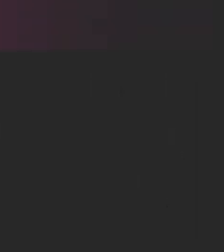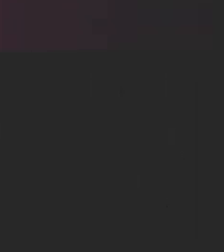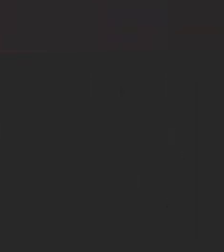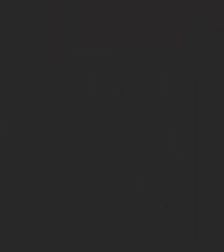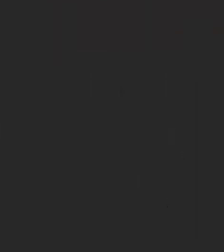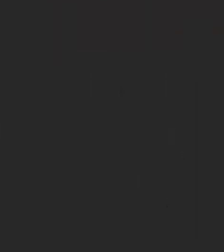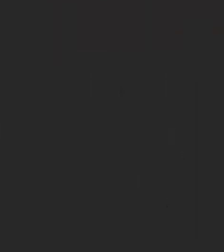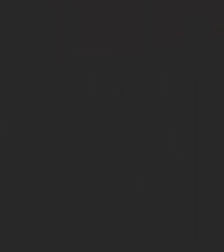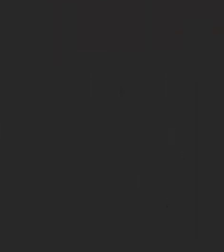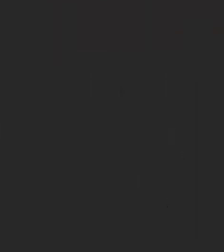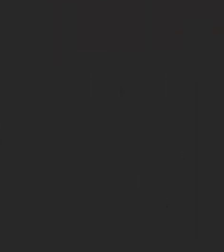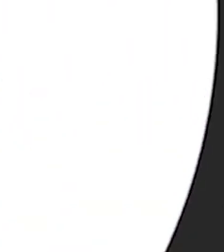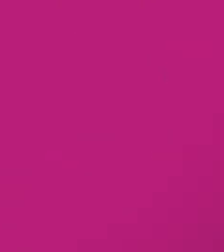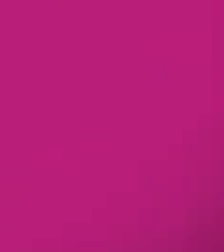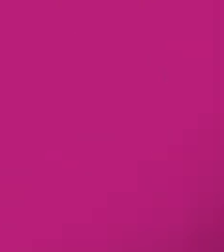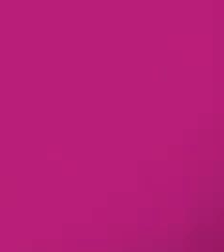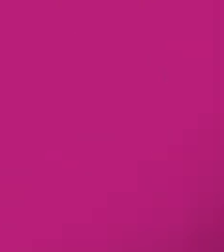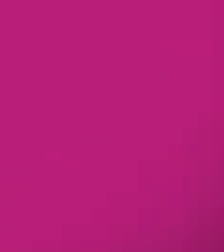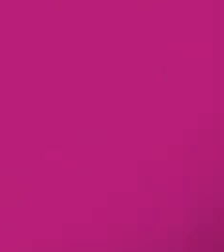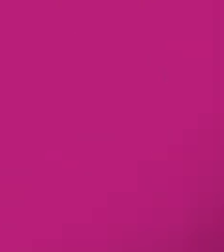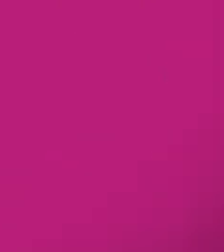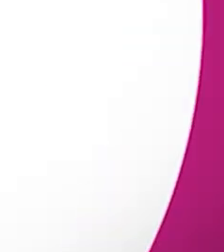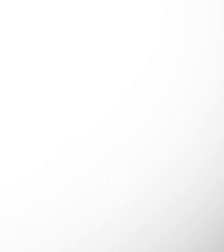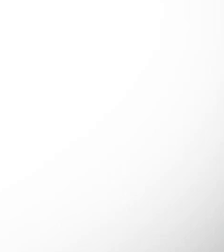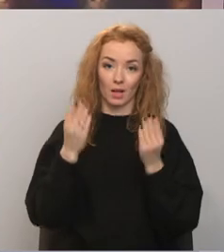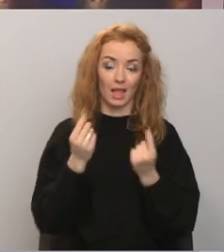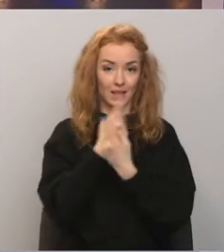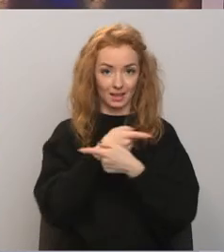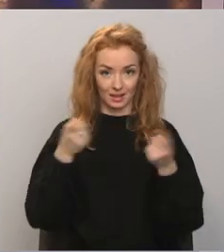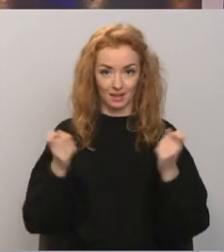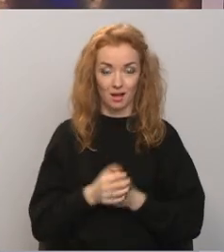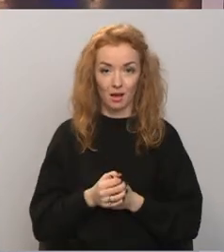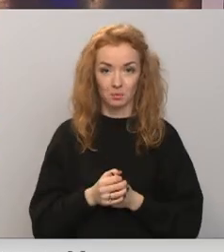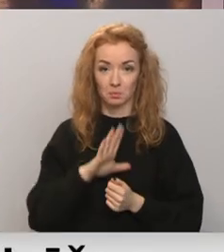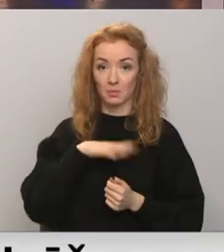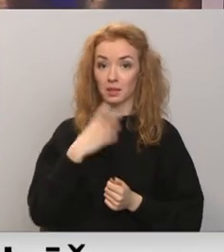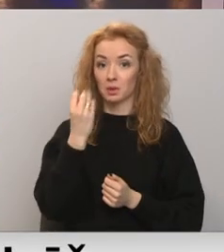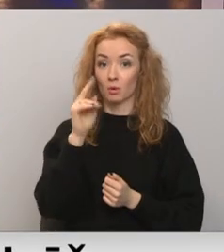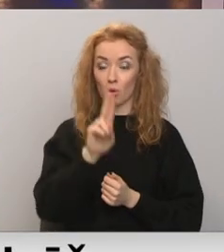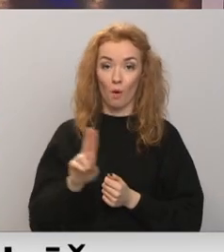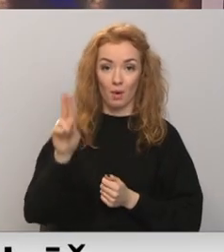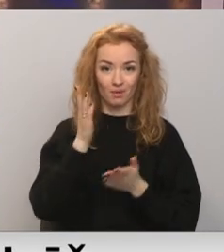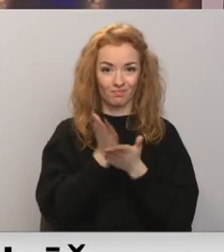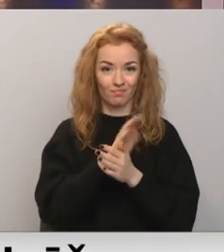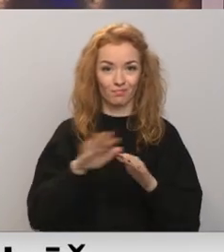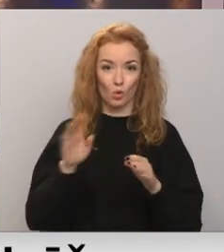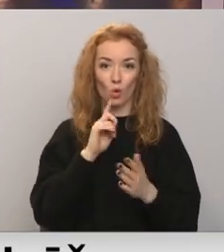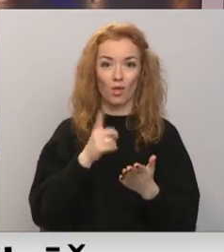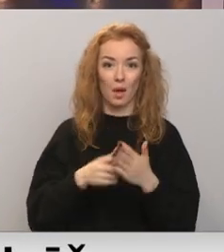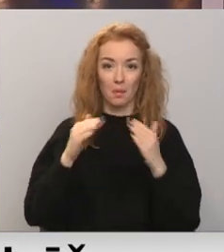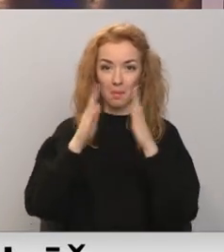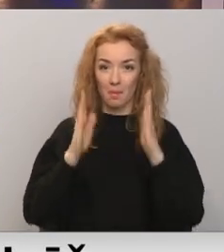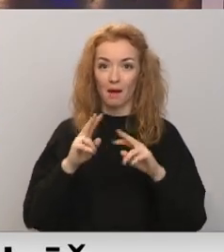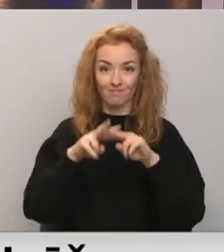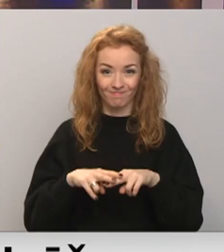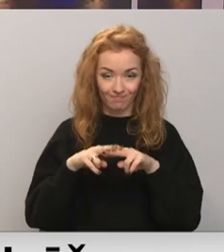Re, visi ēters ir te! Pēc 15. novembrā beidzoties valstī noteiktējai mājasēdē